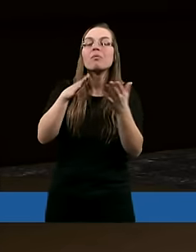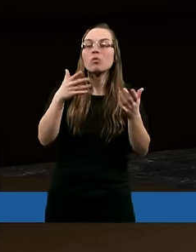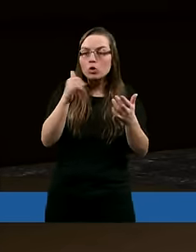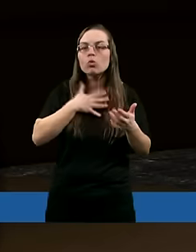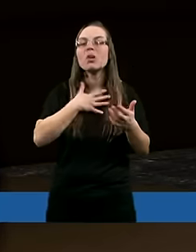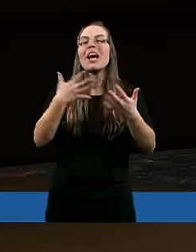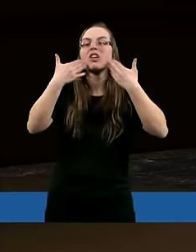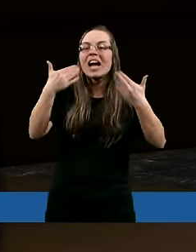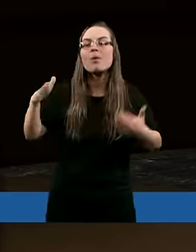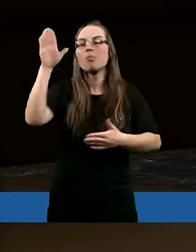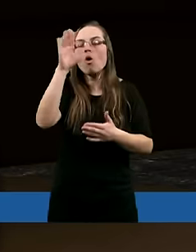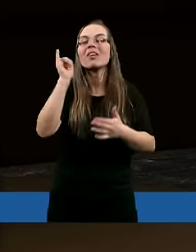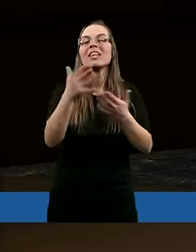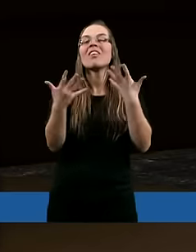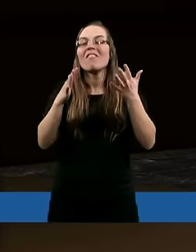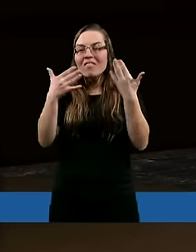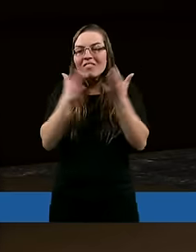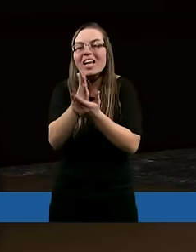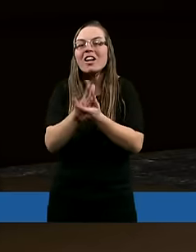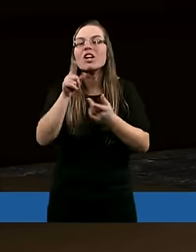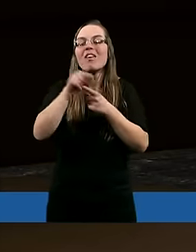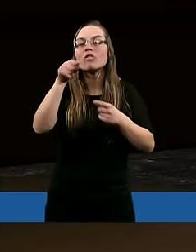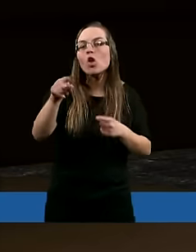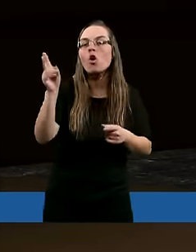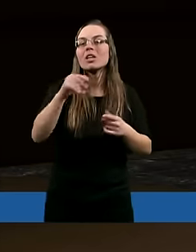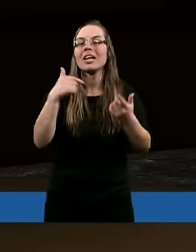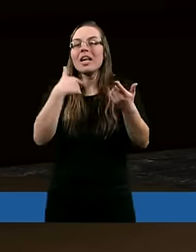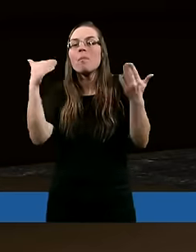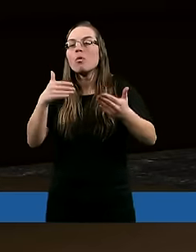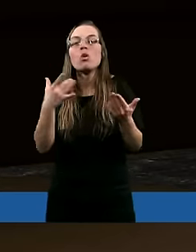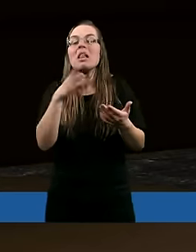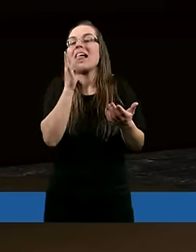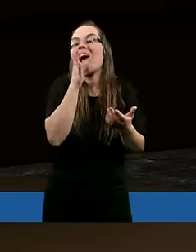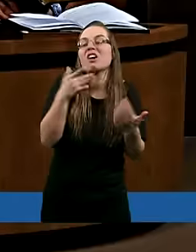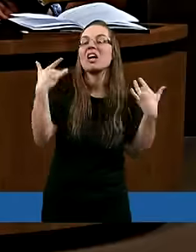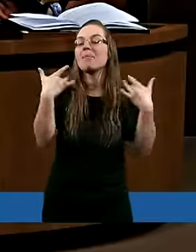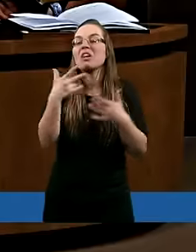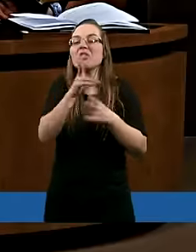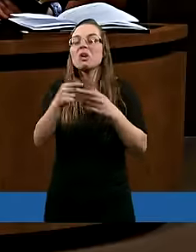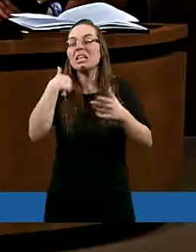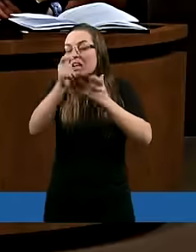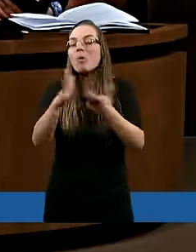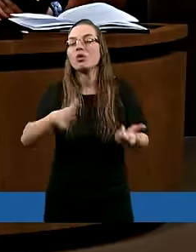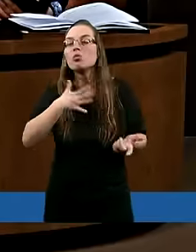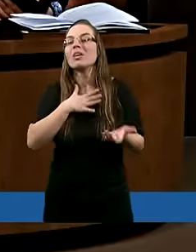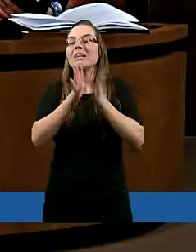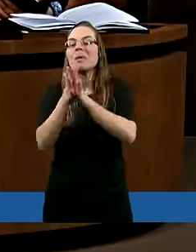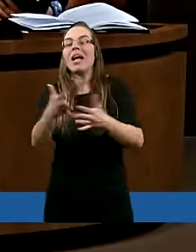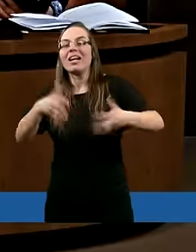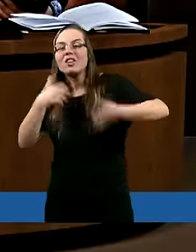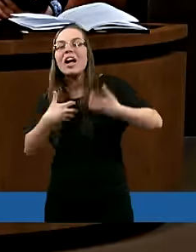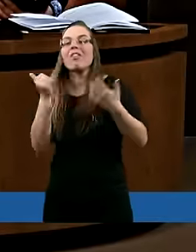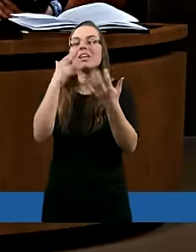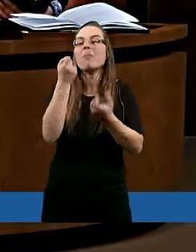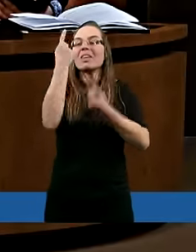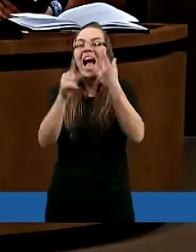wielbić Boga, to nawet Ci się nie chce już o nic prosić. I nie narzekasz w ogóle. nie narzekasz się w ogóle, tylko cały czas chcesz się